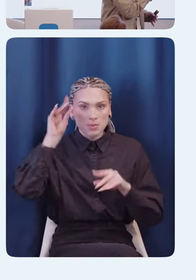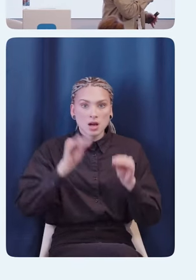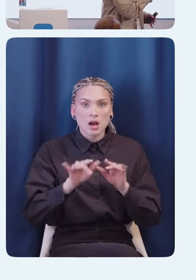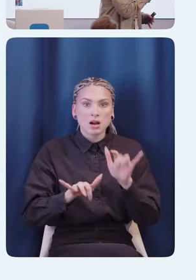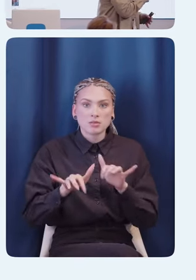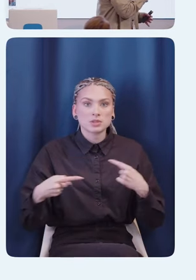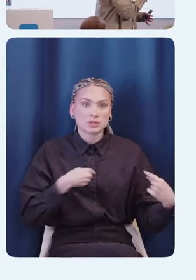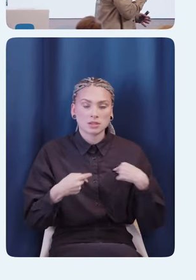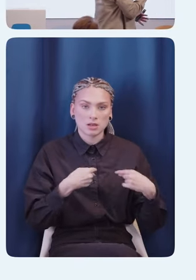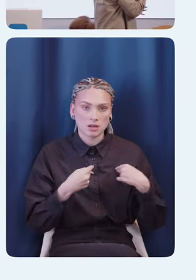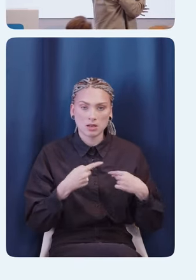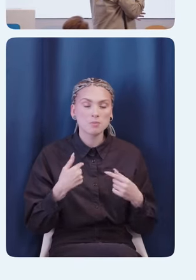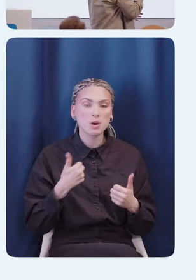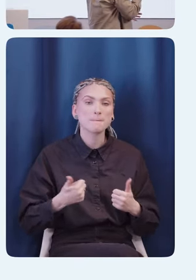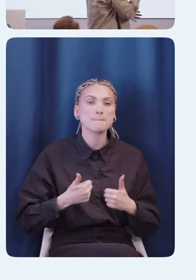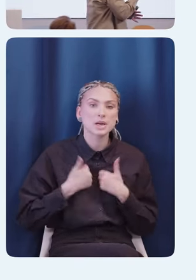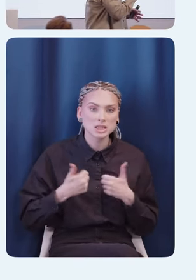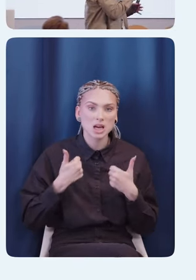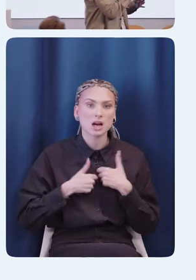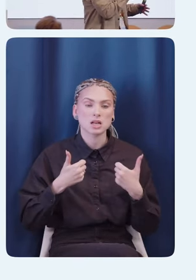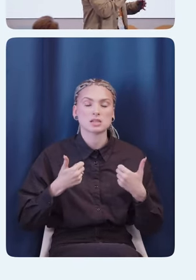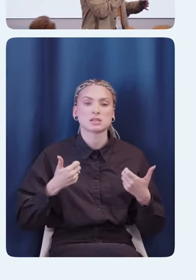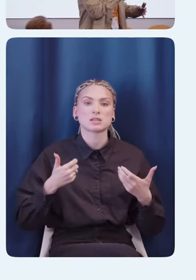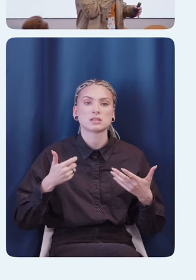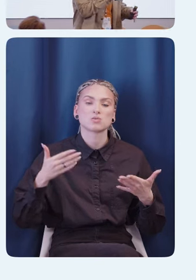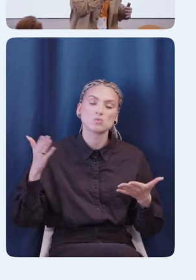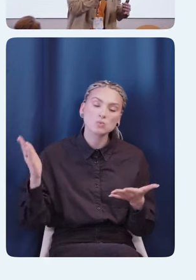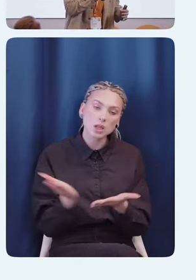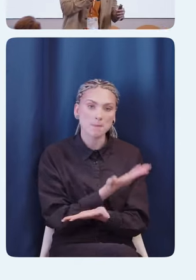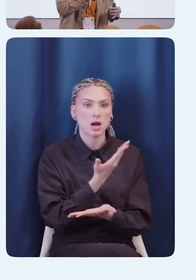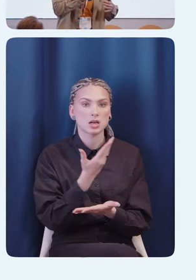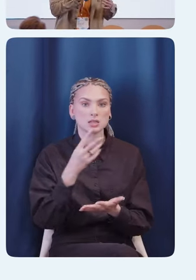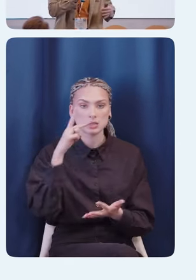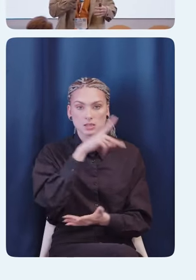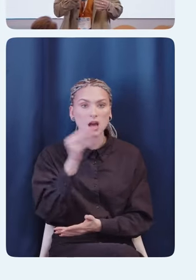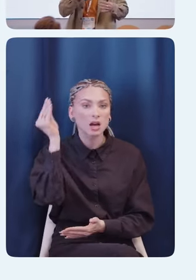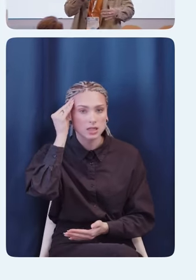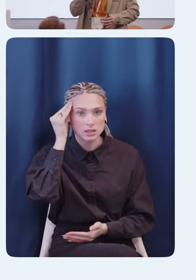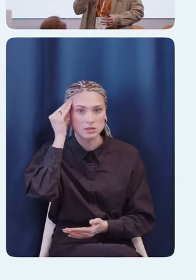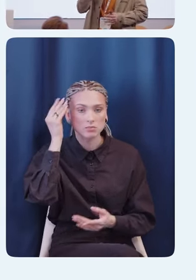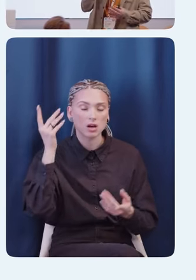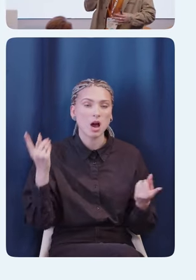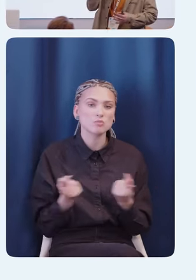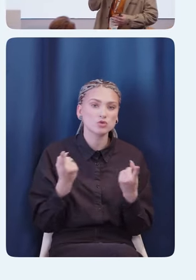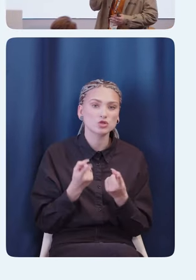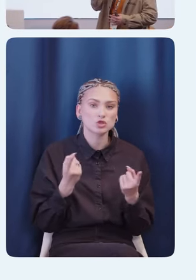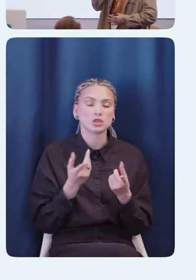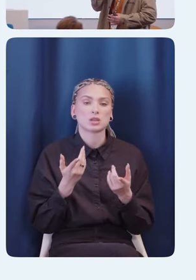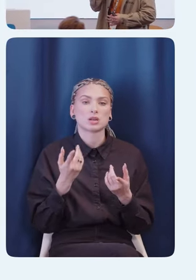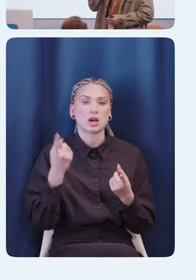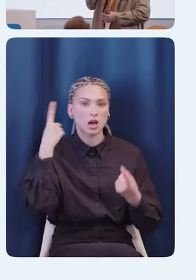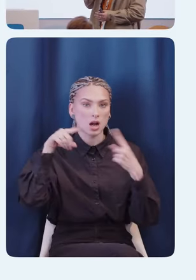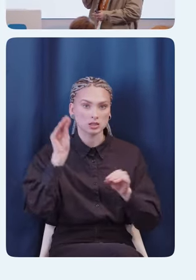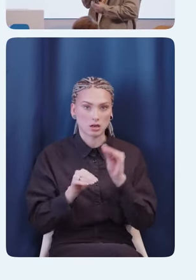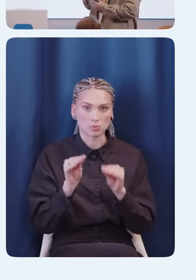своего рода мы постарались поломать, стараемся ломать стереотип обычной пути разработки.